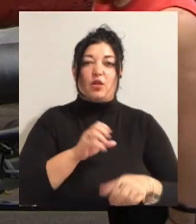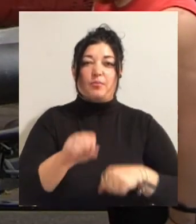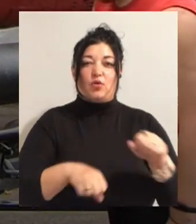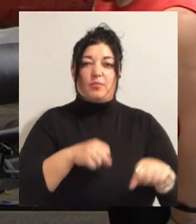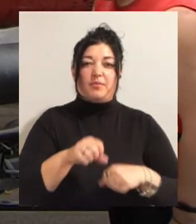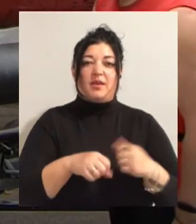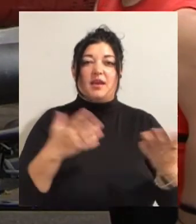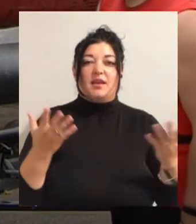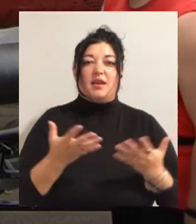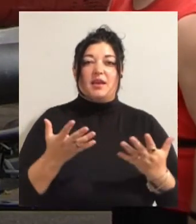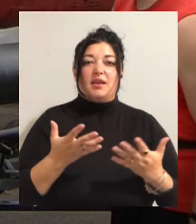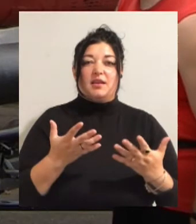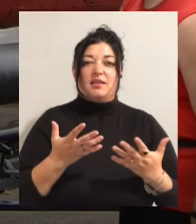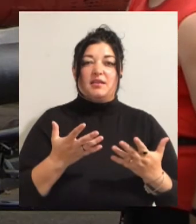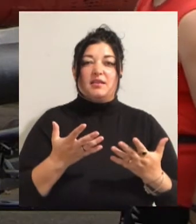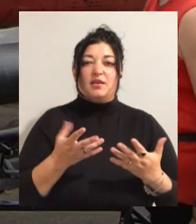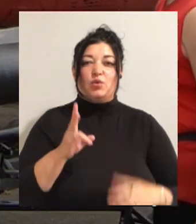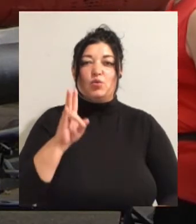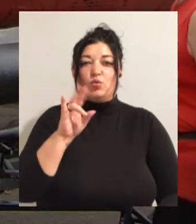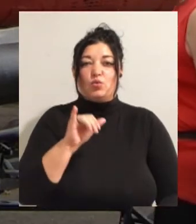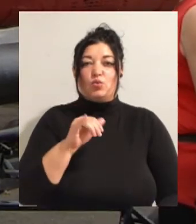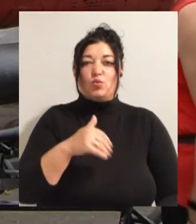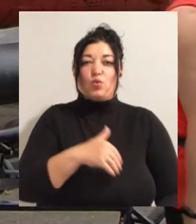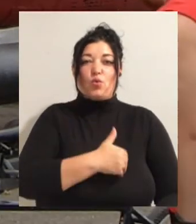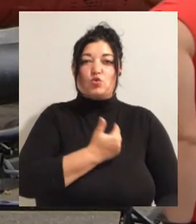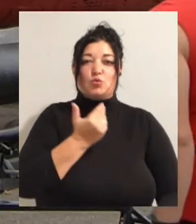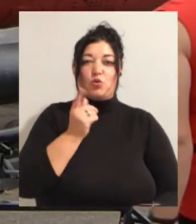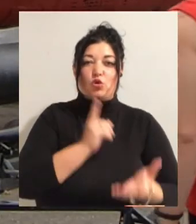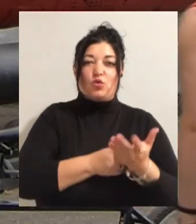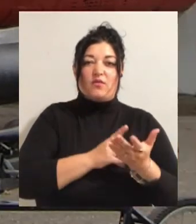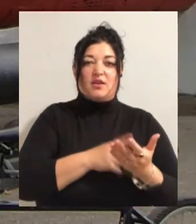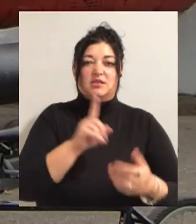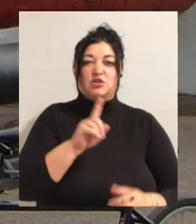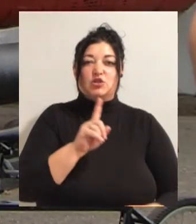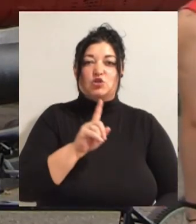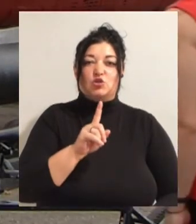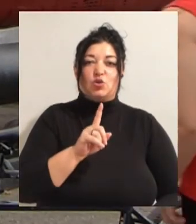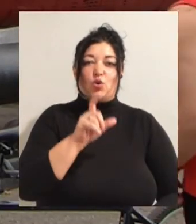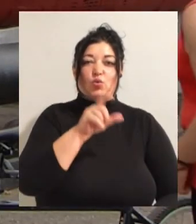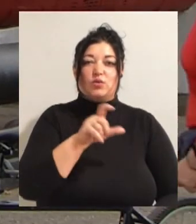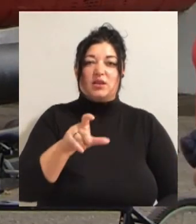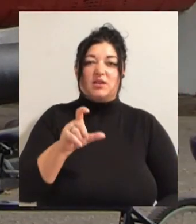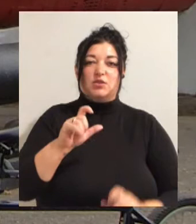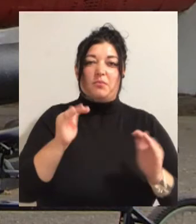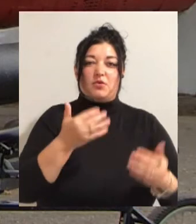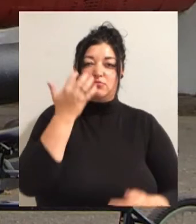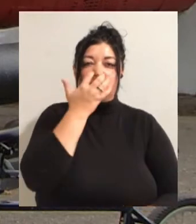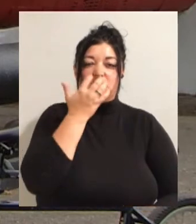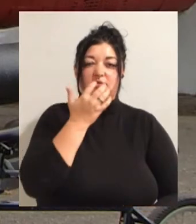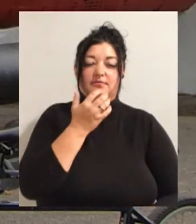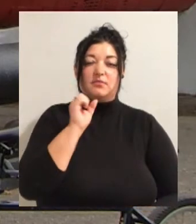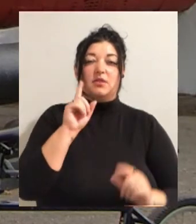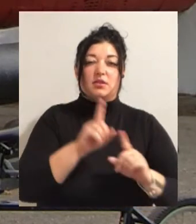який хочемо довести, що людина з обмеженими можливостями теж може їздити на